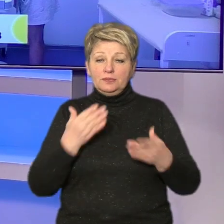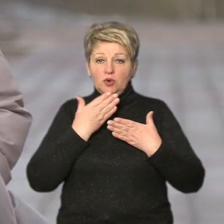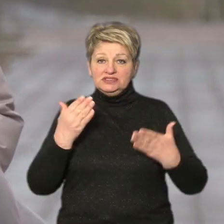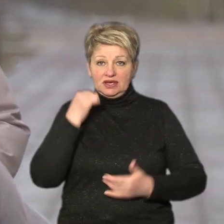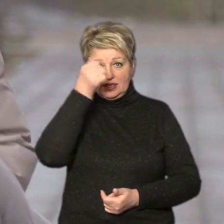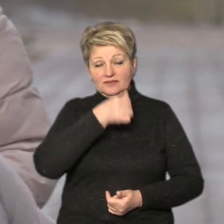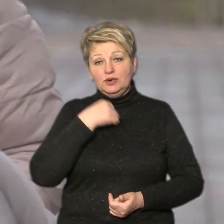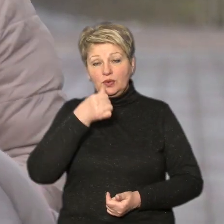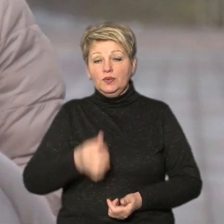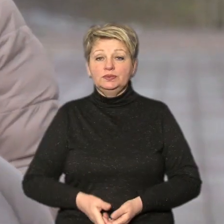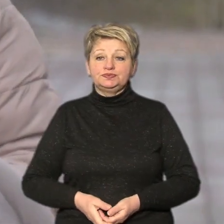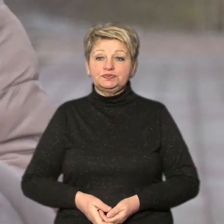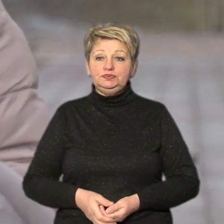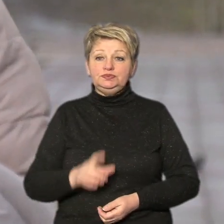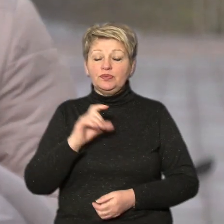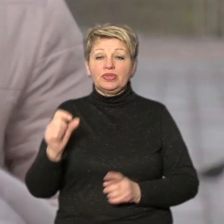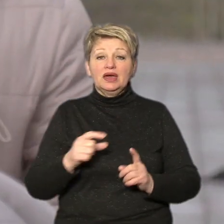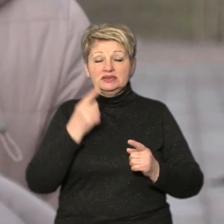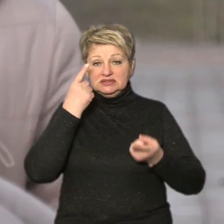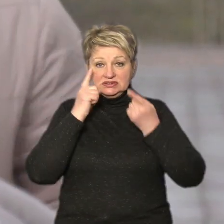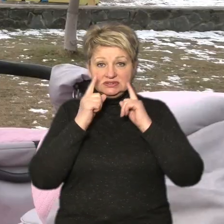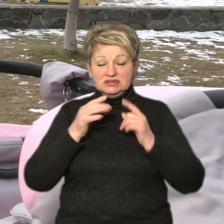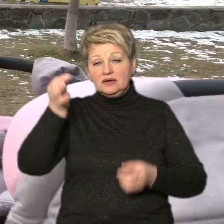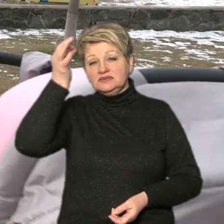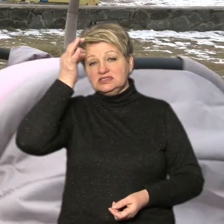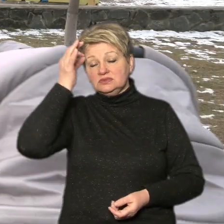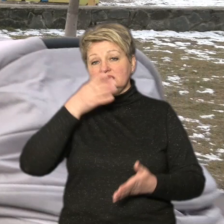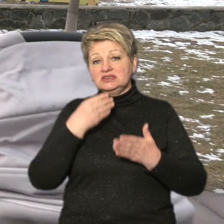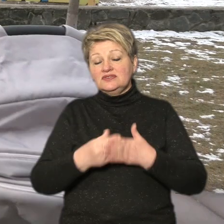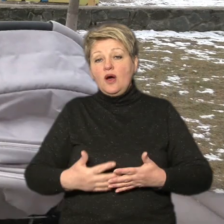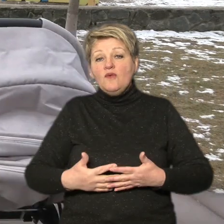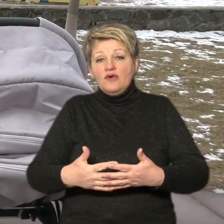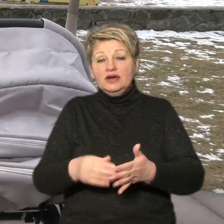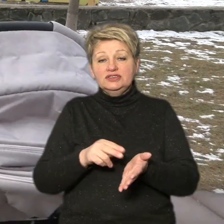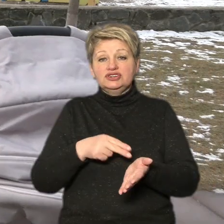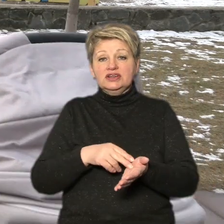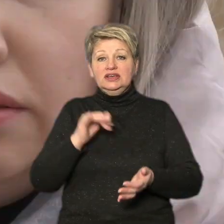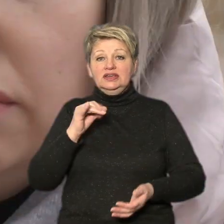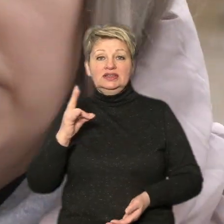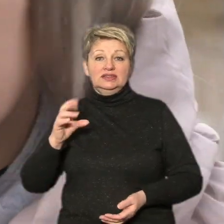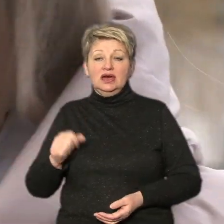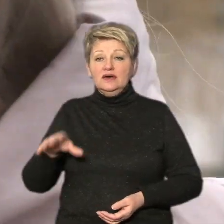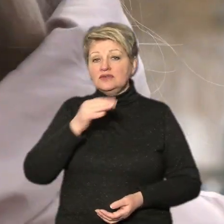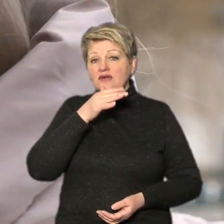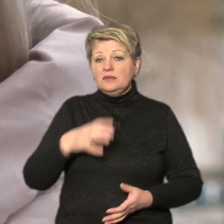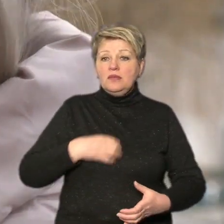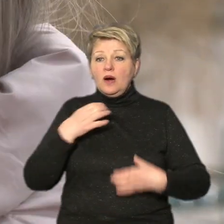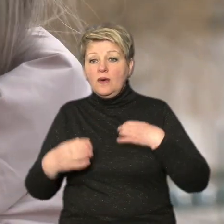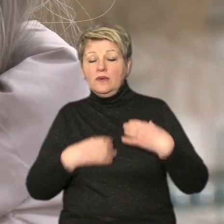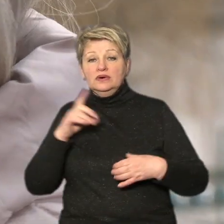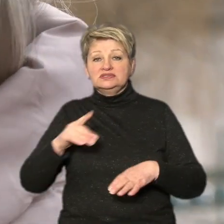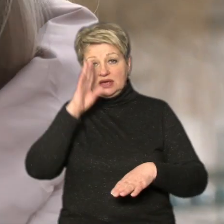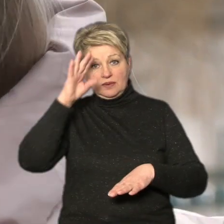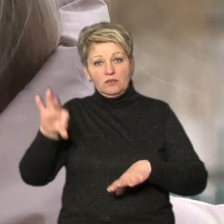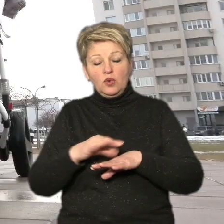далі. Зі сльозами на очах згадує свою вагітність черкащанка Інна Душка. Каже, весь час хвилювалася за чоловіка,